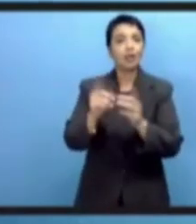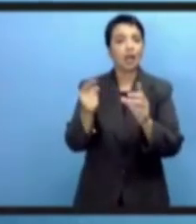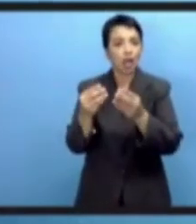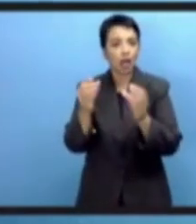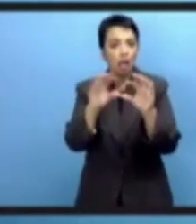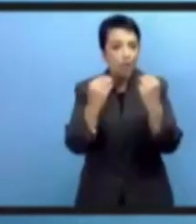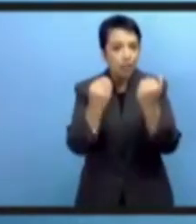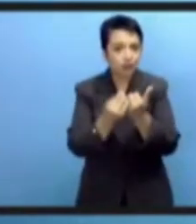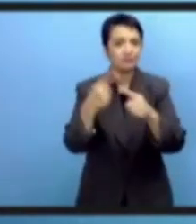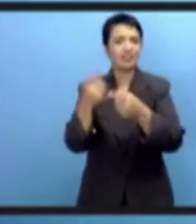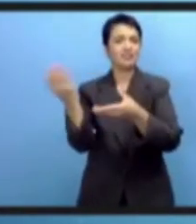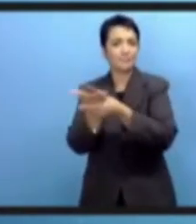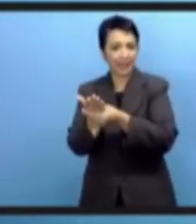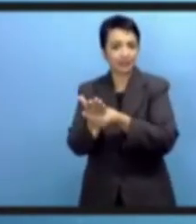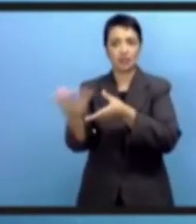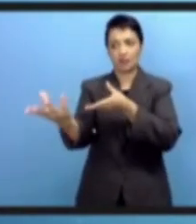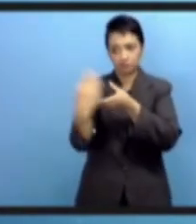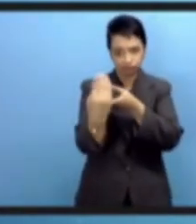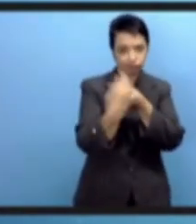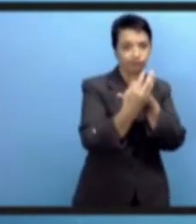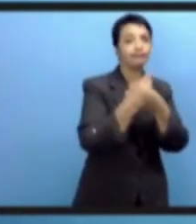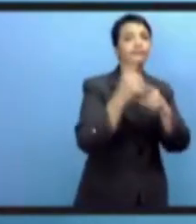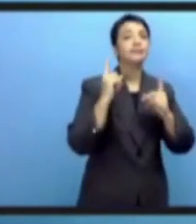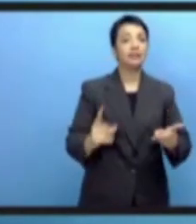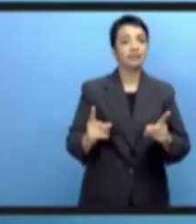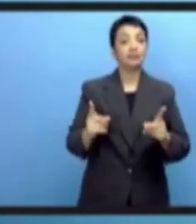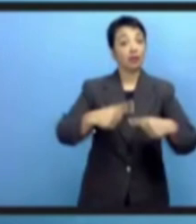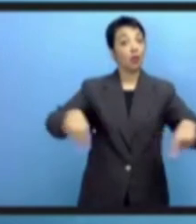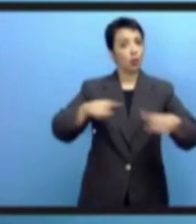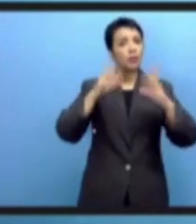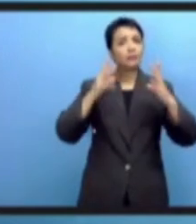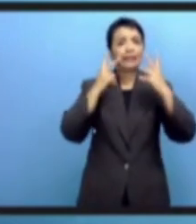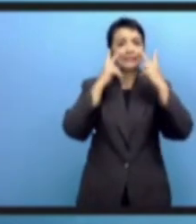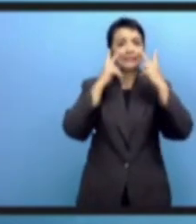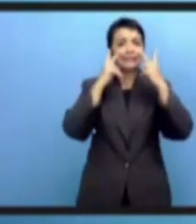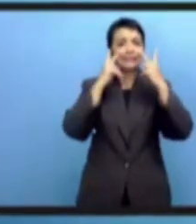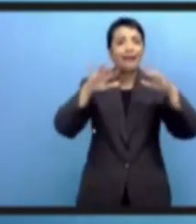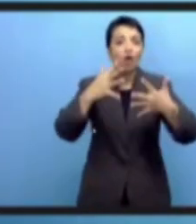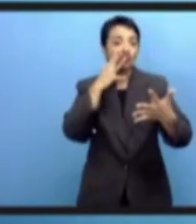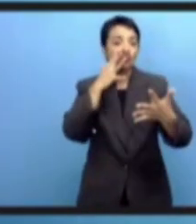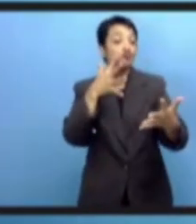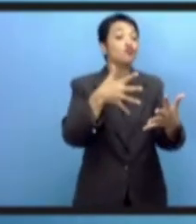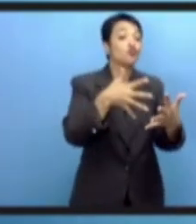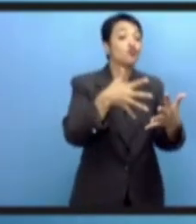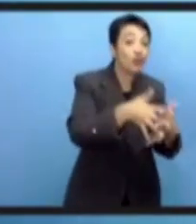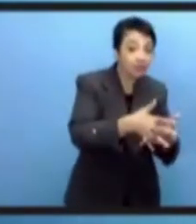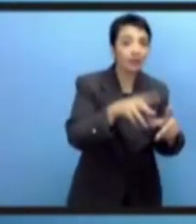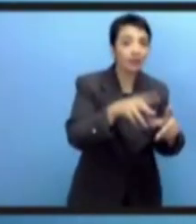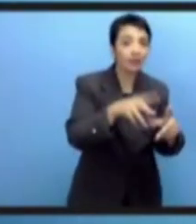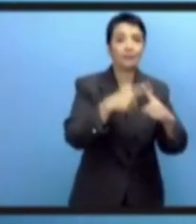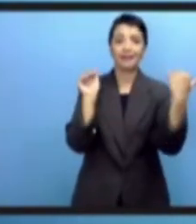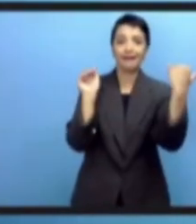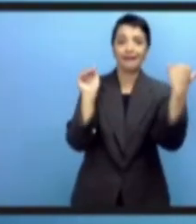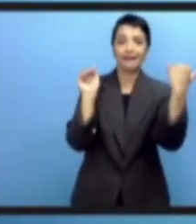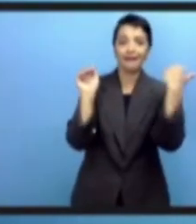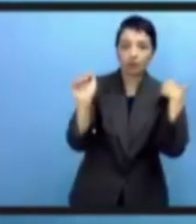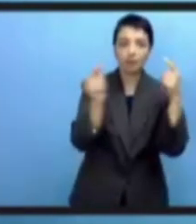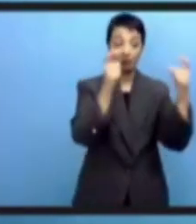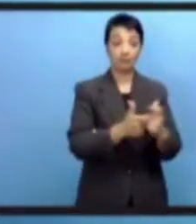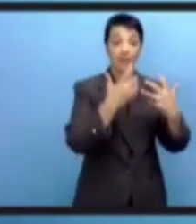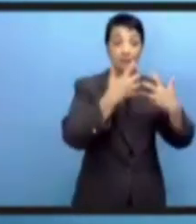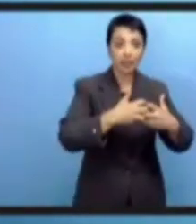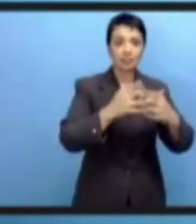разрабатываем различные структуры. Все эти структуры должны подключаться к реализации